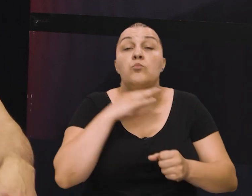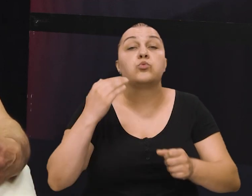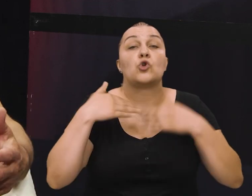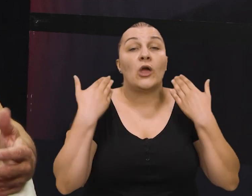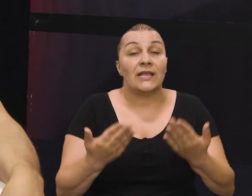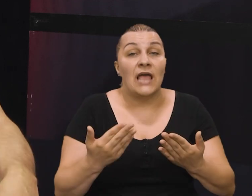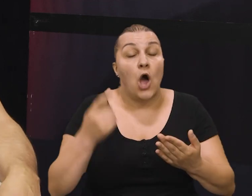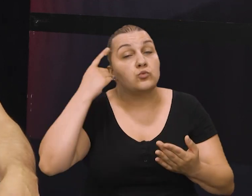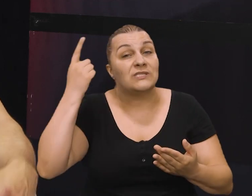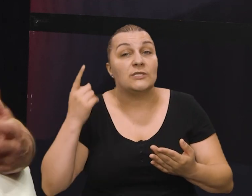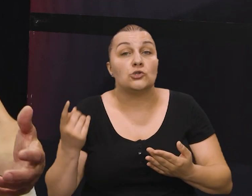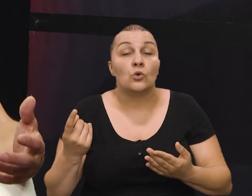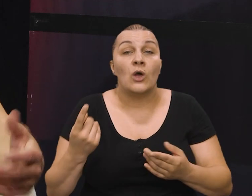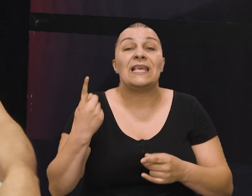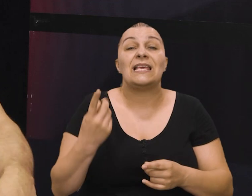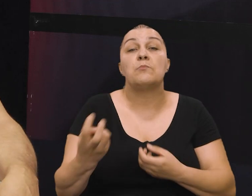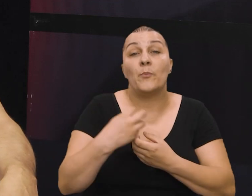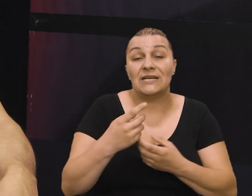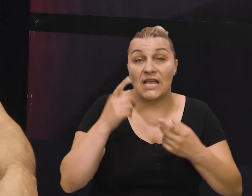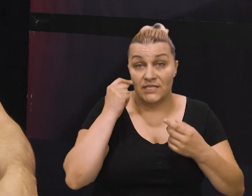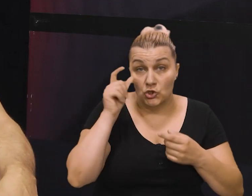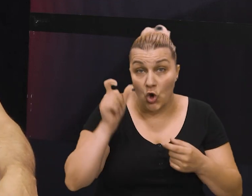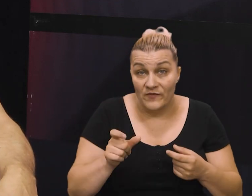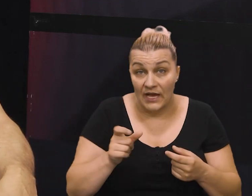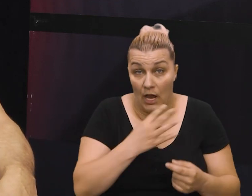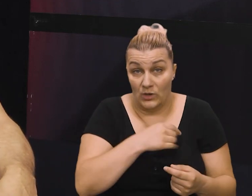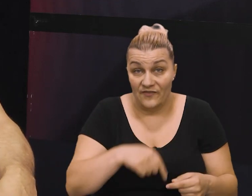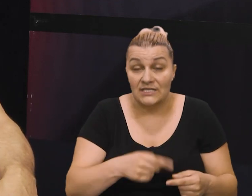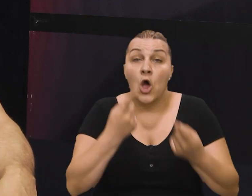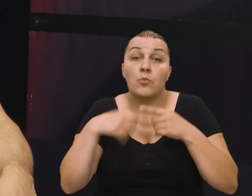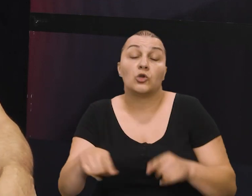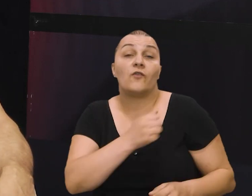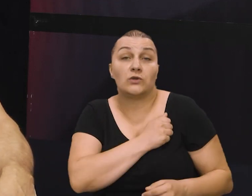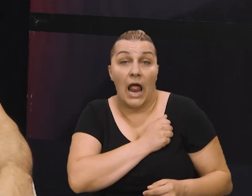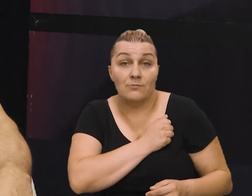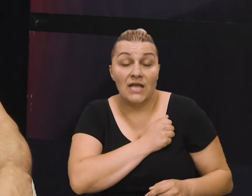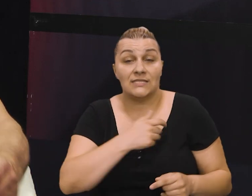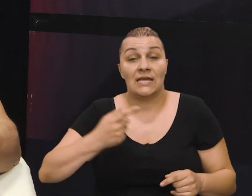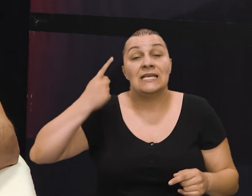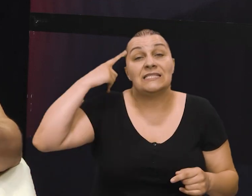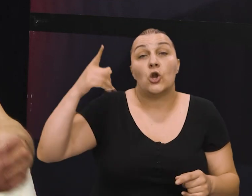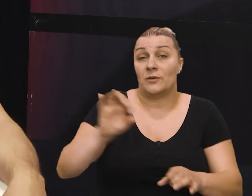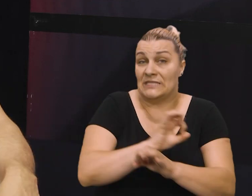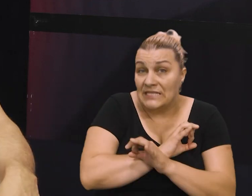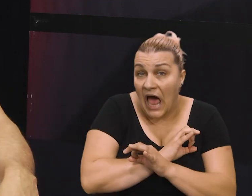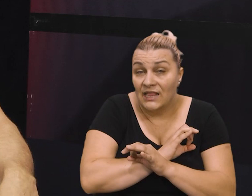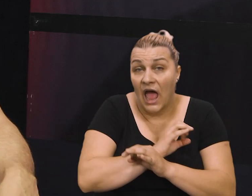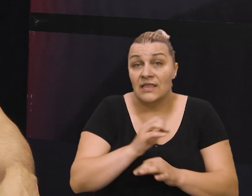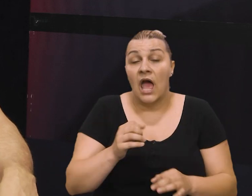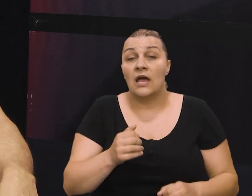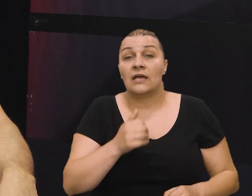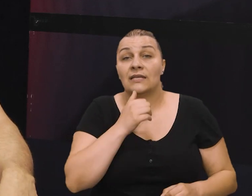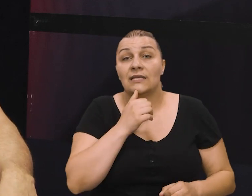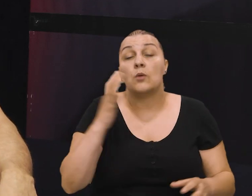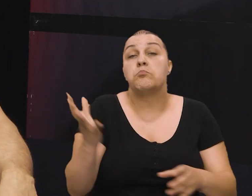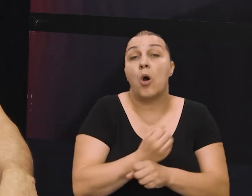puno da u smislu imobilizacije Hrvatskog čovjeka osobito u našem podričju Dalmacije sinonim je stradanja i sinonim